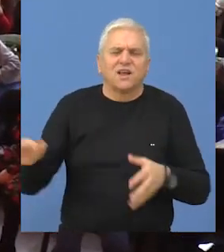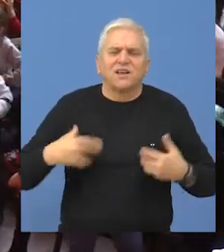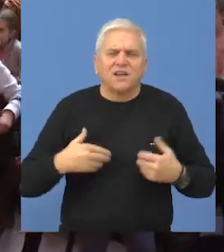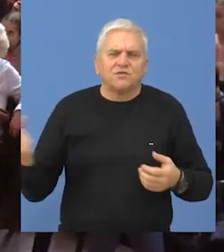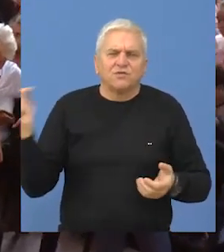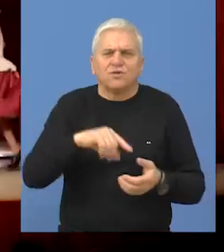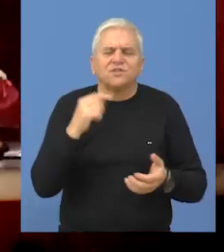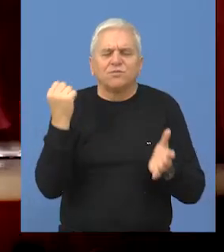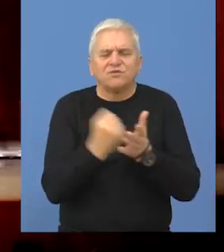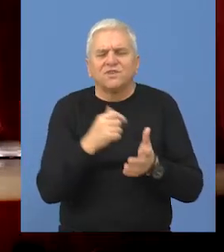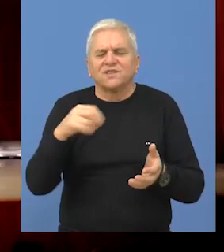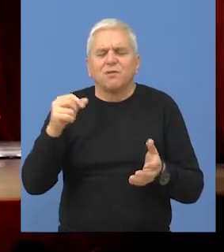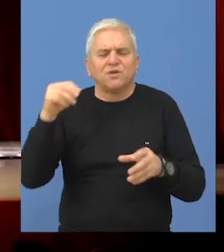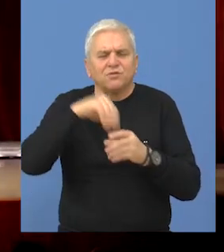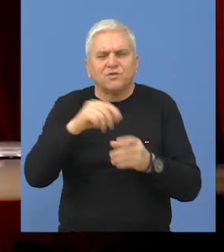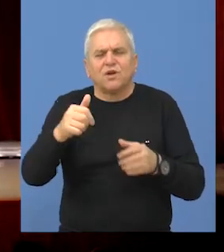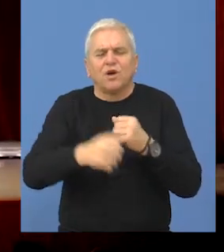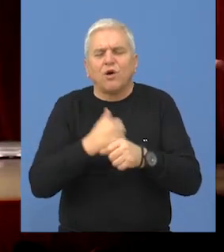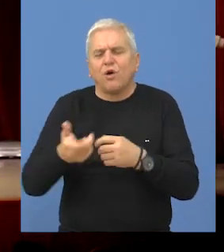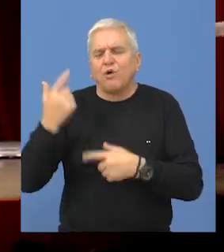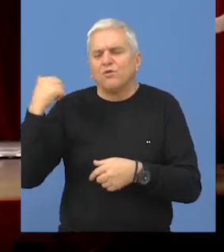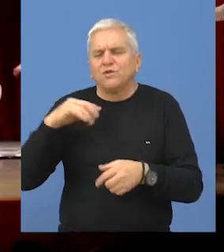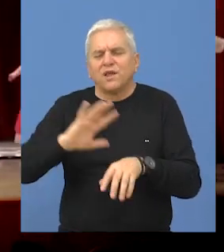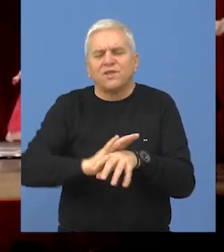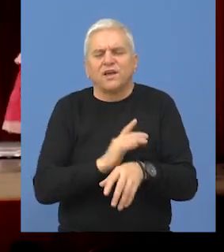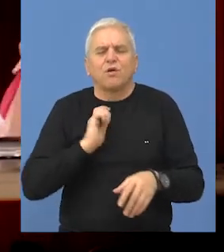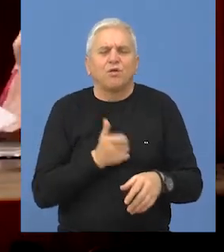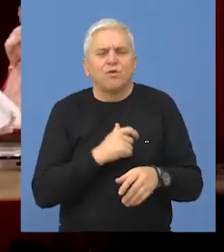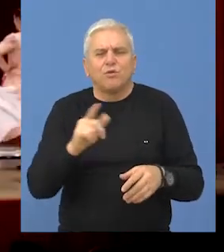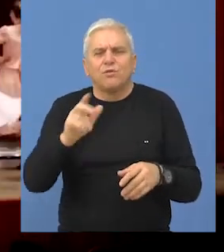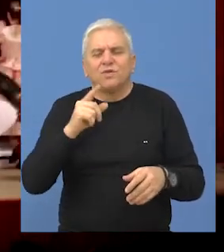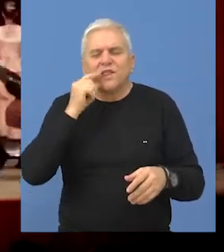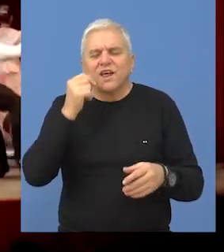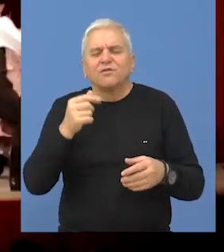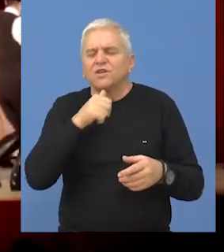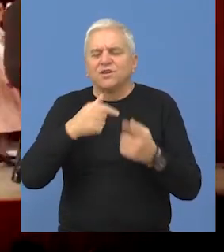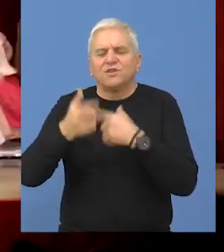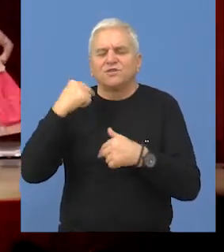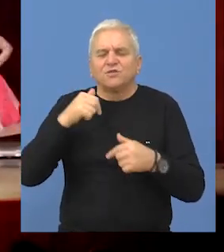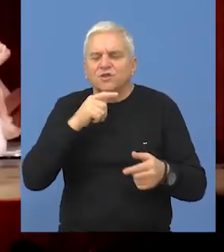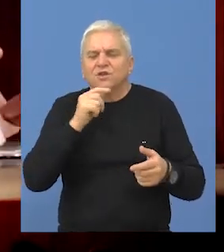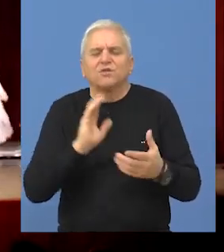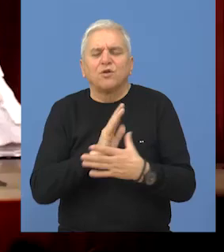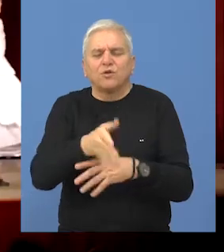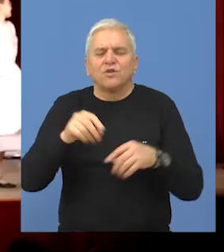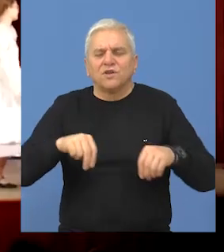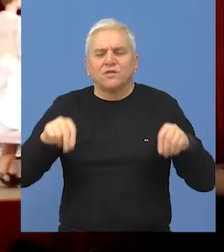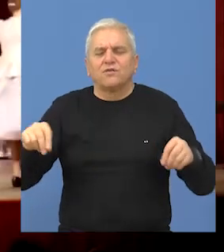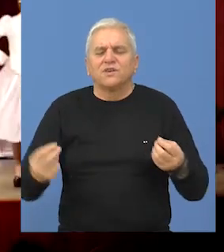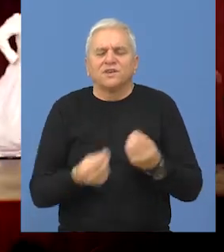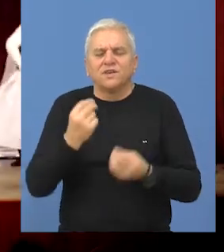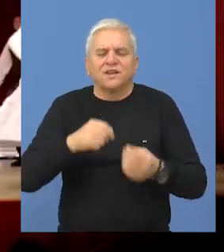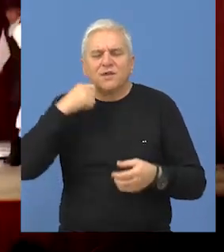potvrdili su i sami učesnici, koji godinama unazad neguju ljubav prema narodnoj tradici i običajima kroz